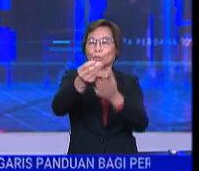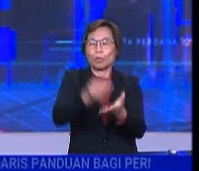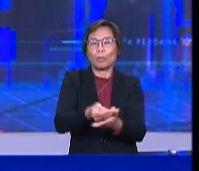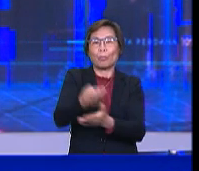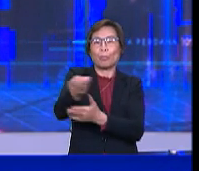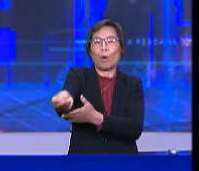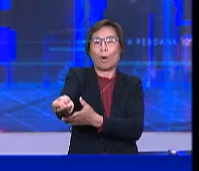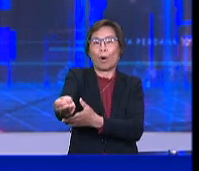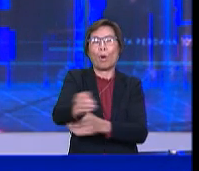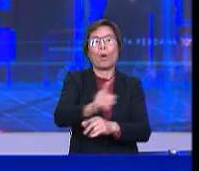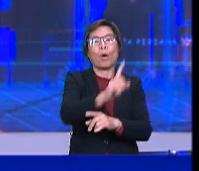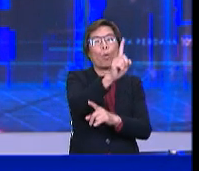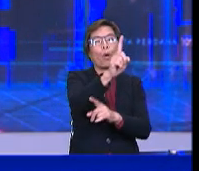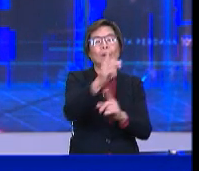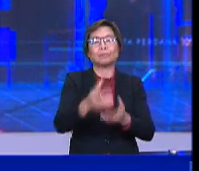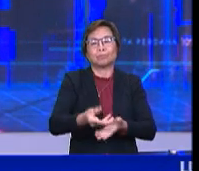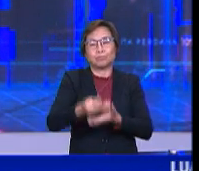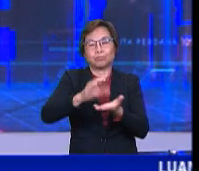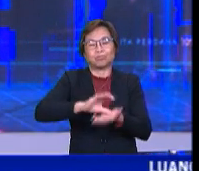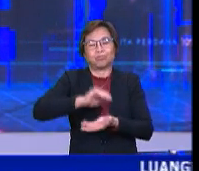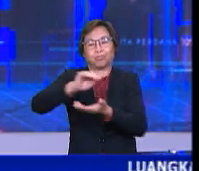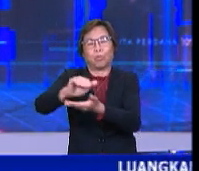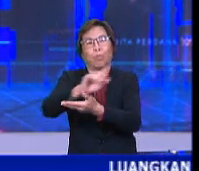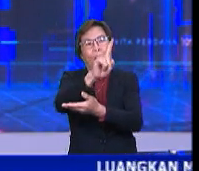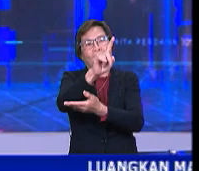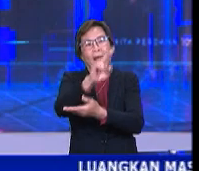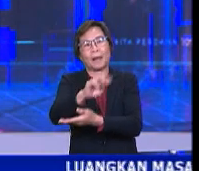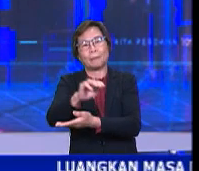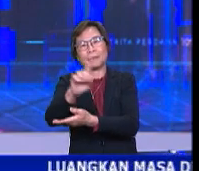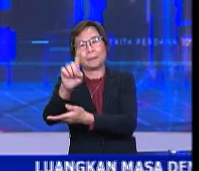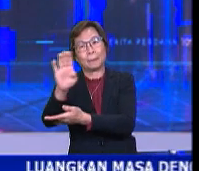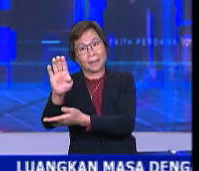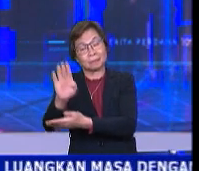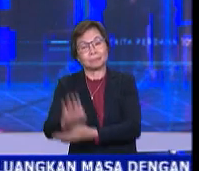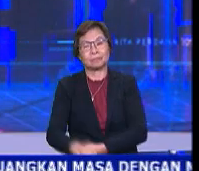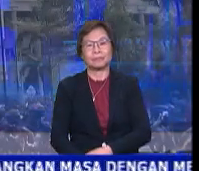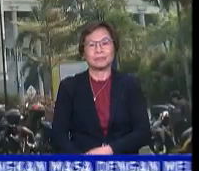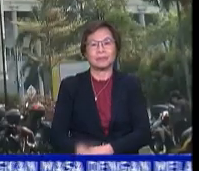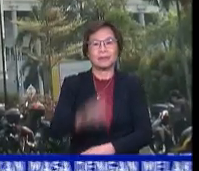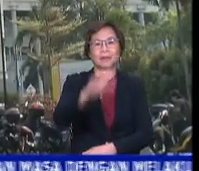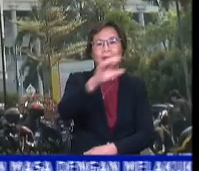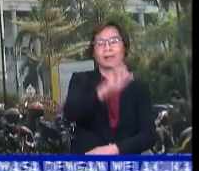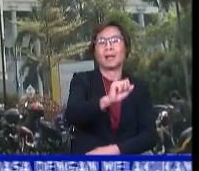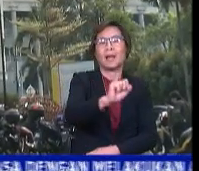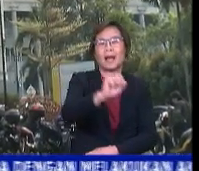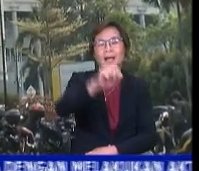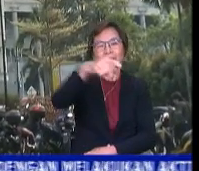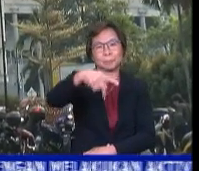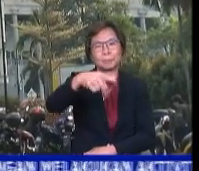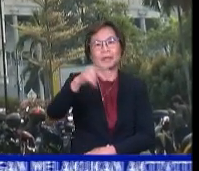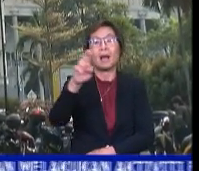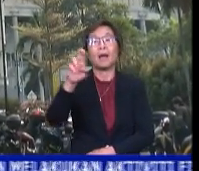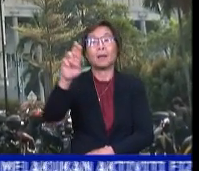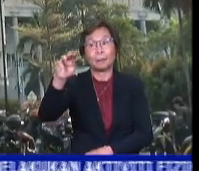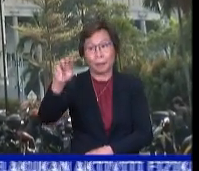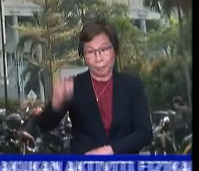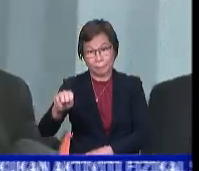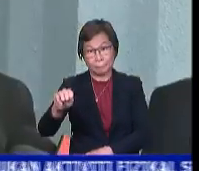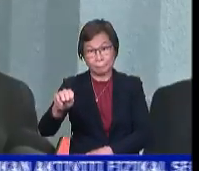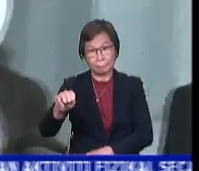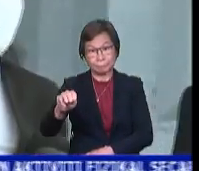kepada One Malaysia Development Berhad OneMDB. Seruhan jaya pencegahan rasuah Malaysia